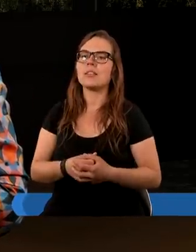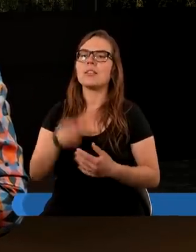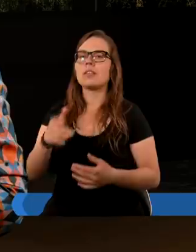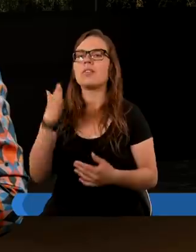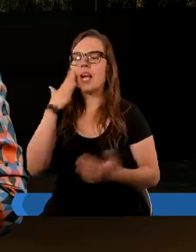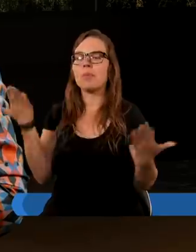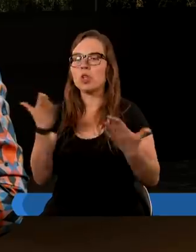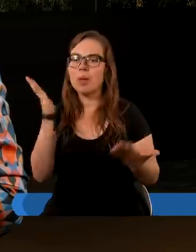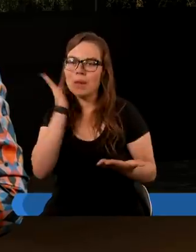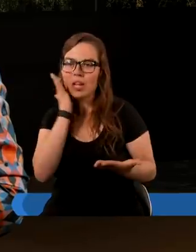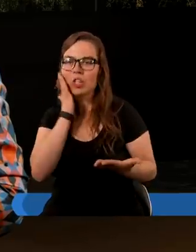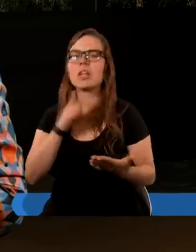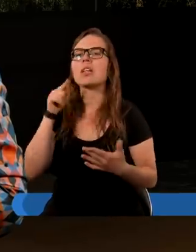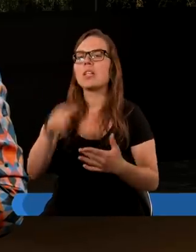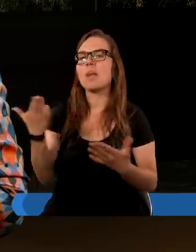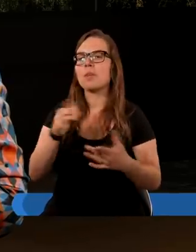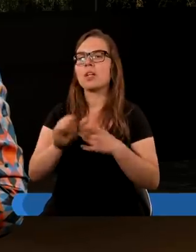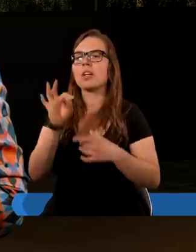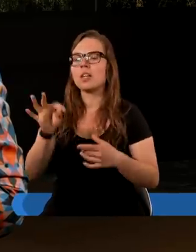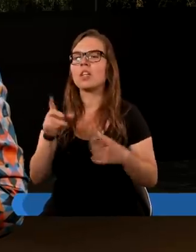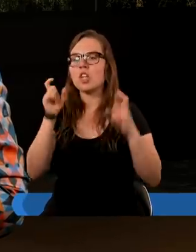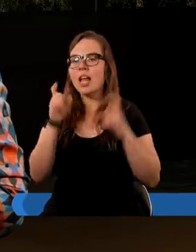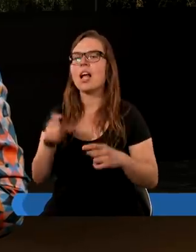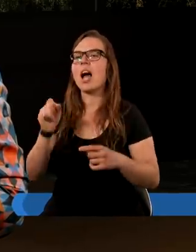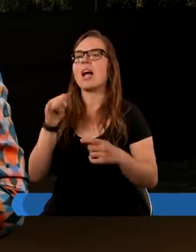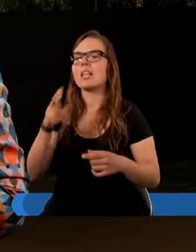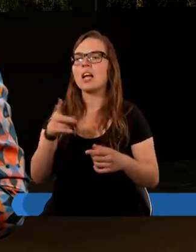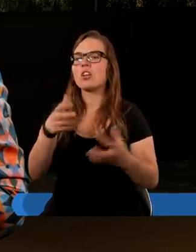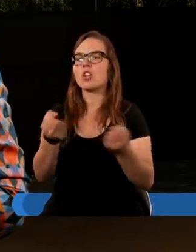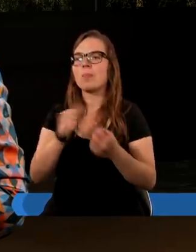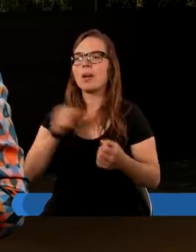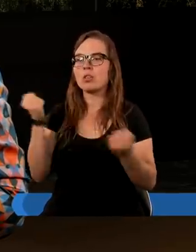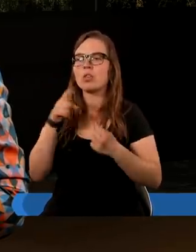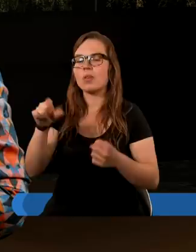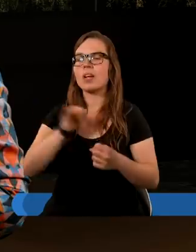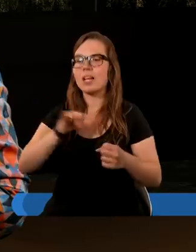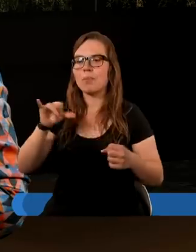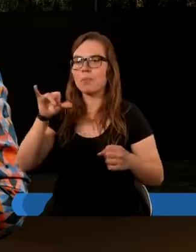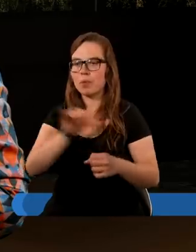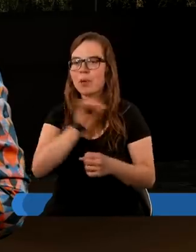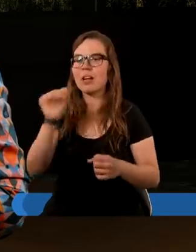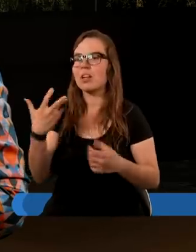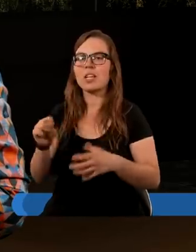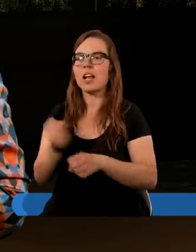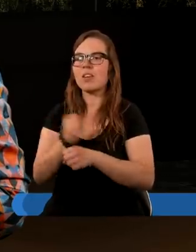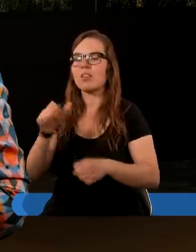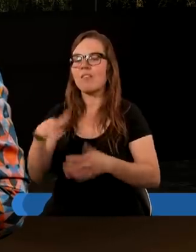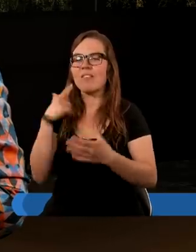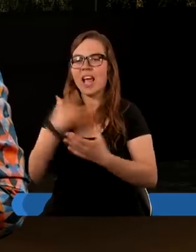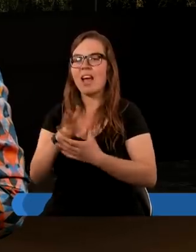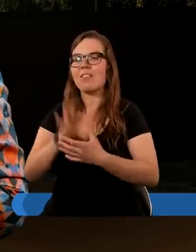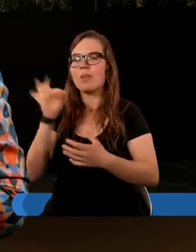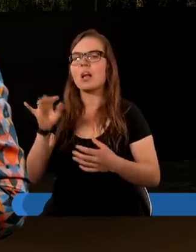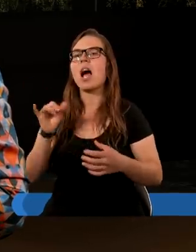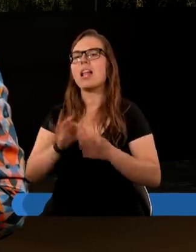Wiem gdzie mieszkasz, tam gdzie jest trą szatana, a jednak trzymasz się mocno mego imienia i nie zaparłeś się wiary we mnie,